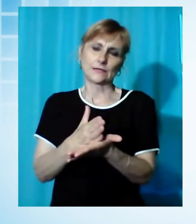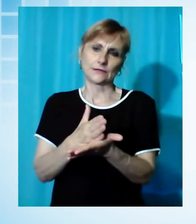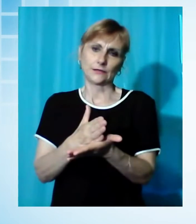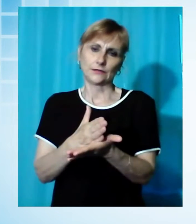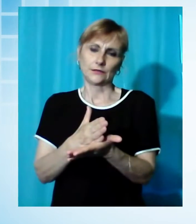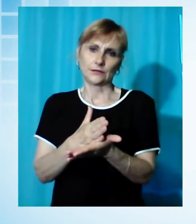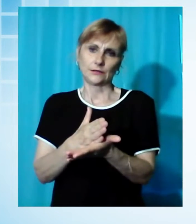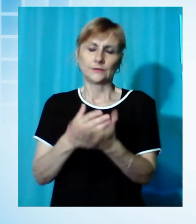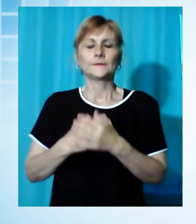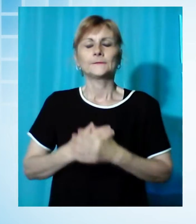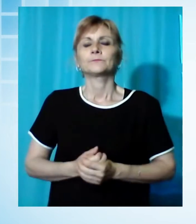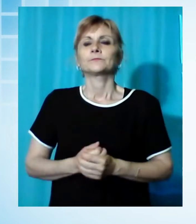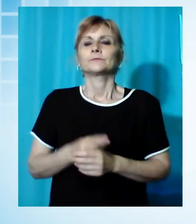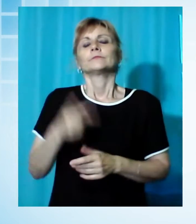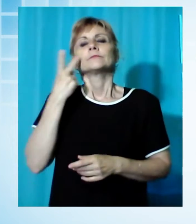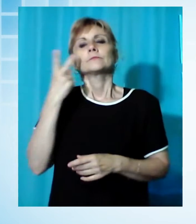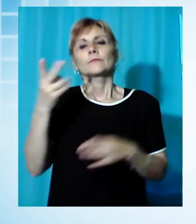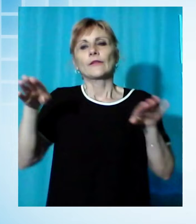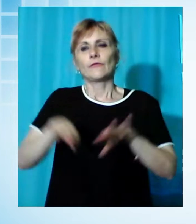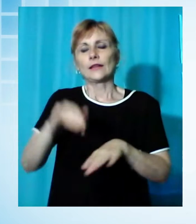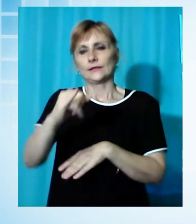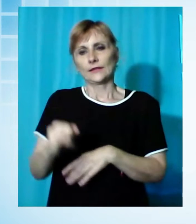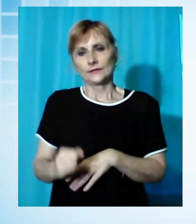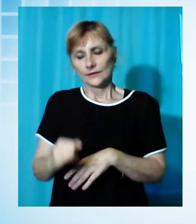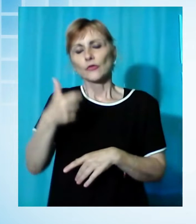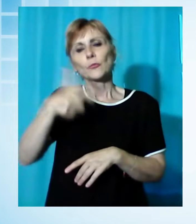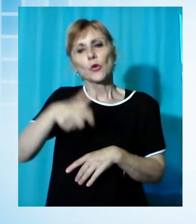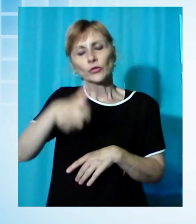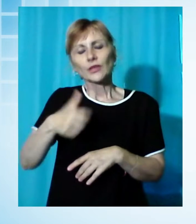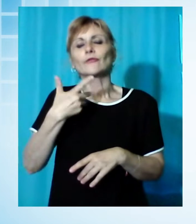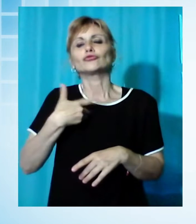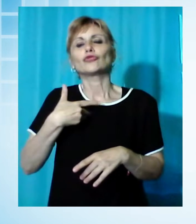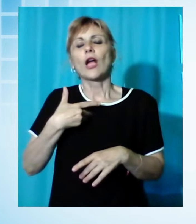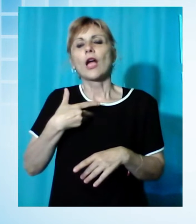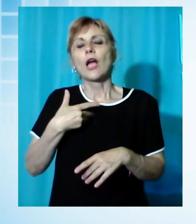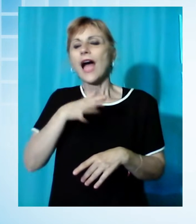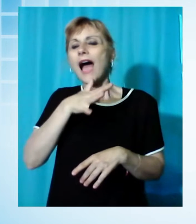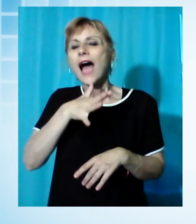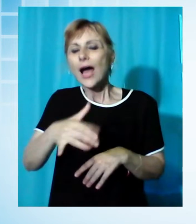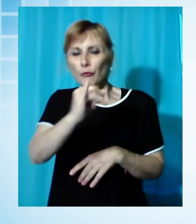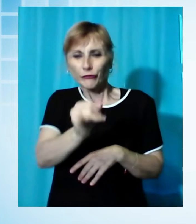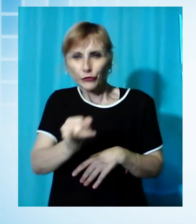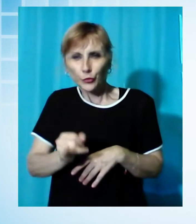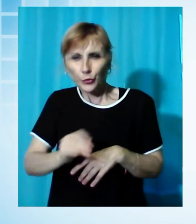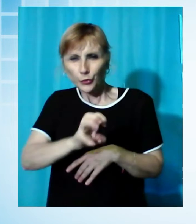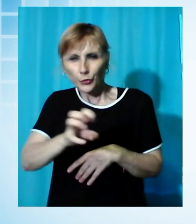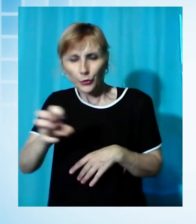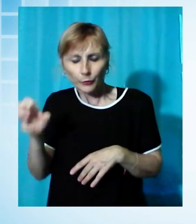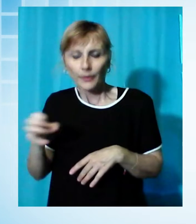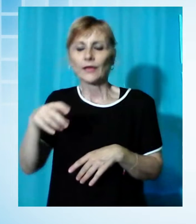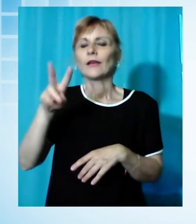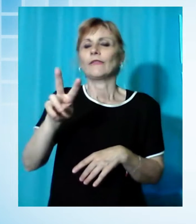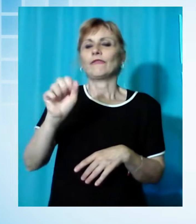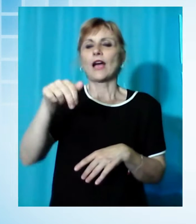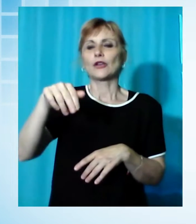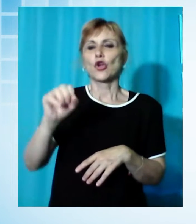Spostiamoci adesso in Valle del Serchio perché sono ricominciati i ripopolamenti delle acque e dei torrenti con gli avannotti di